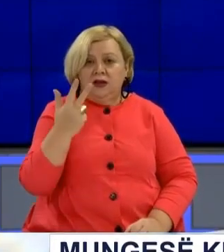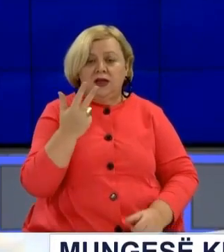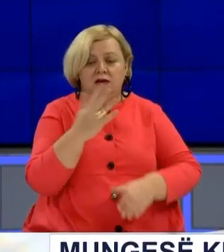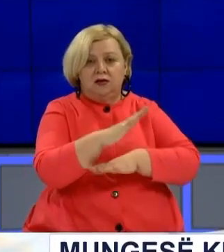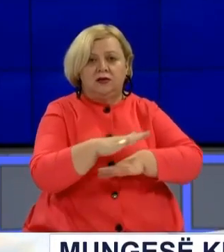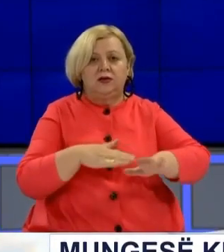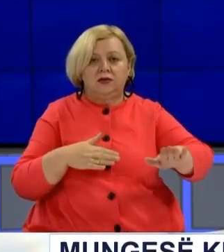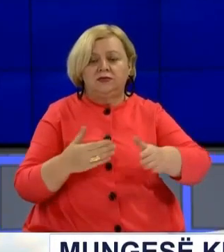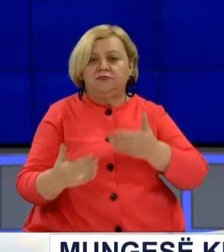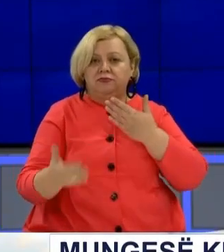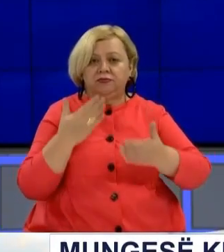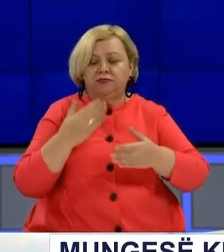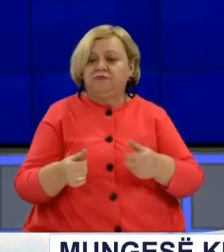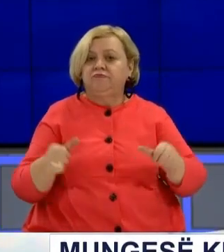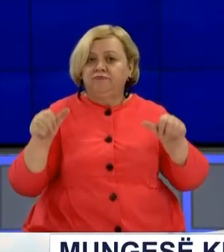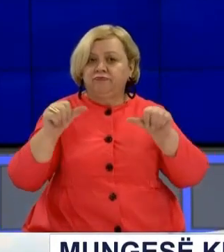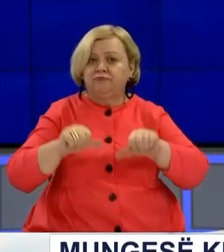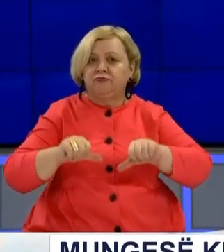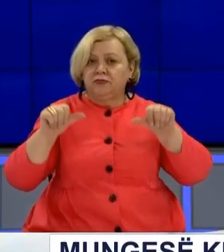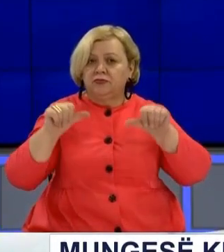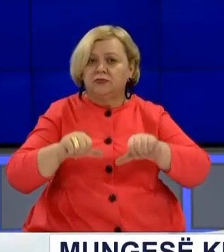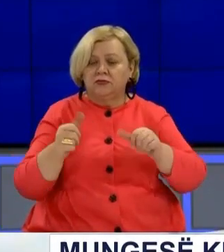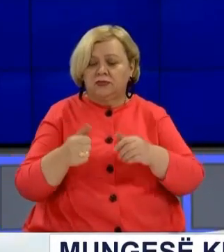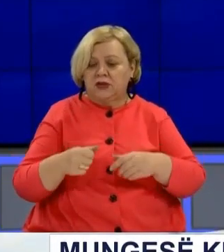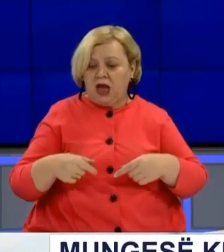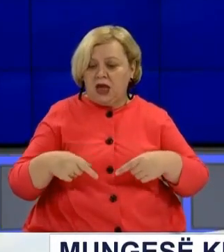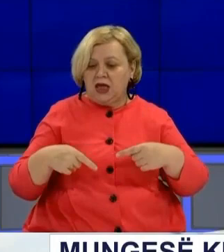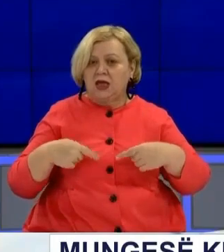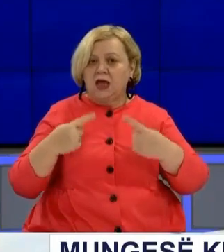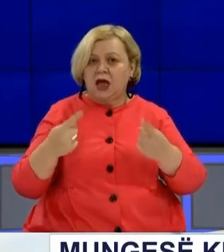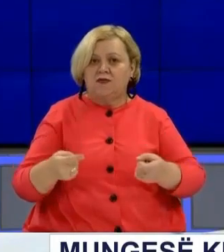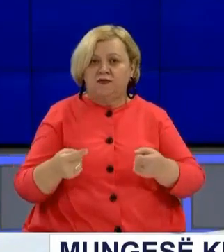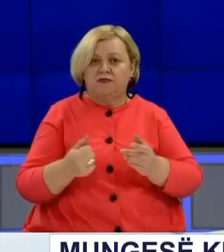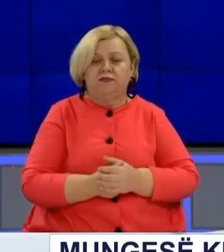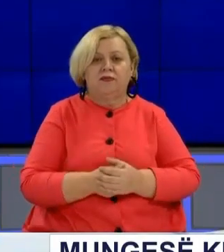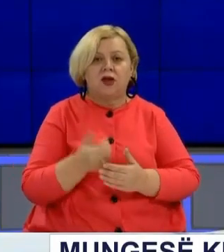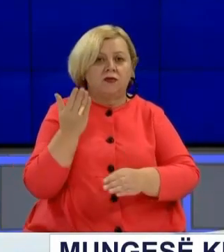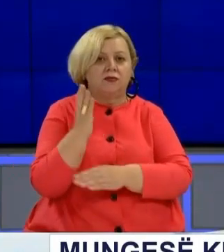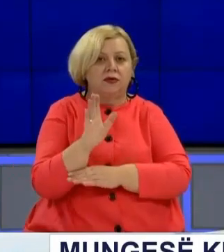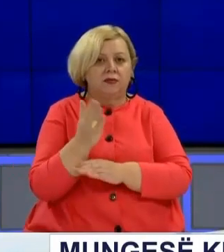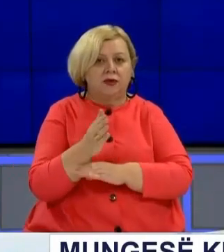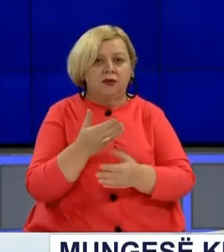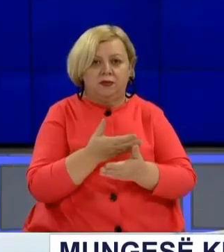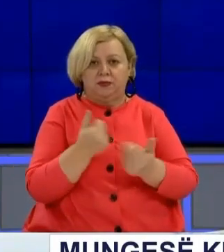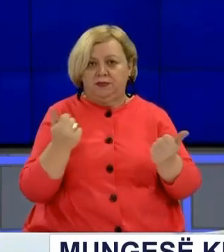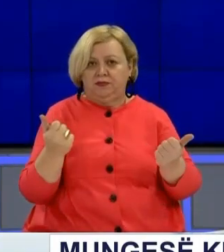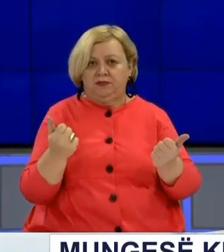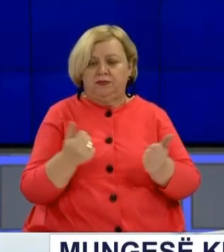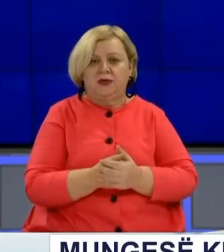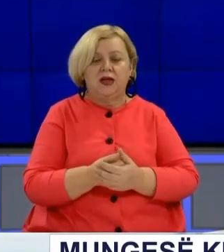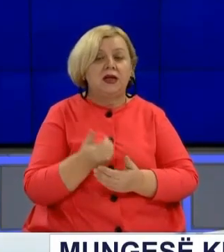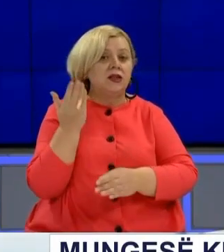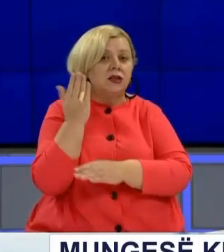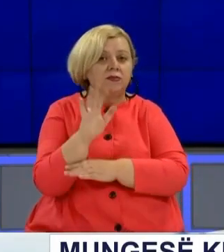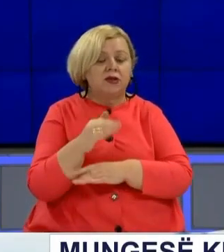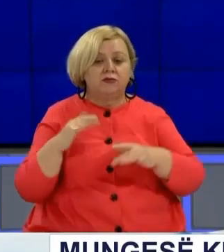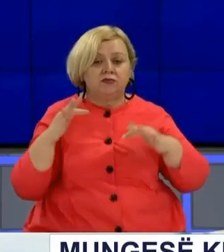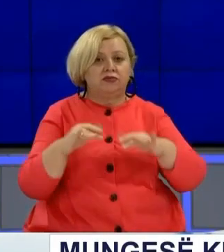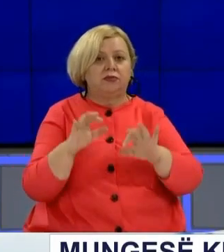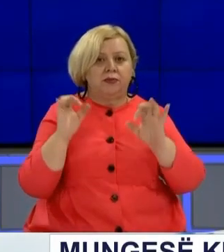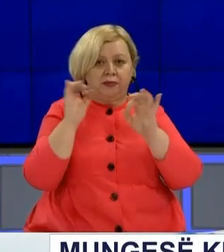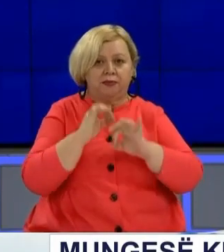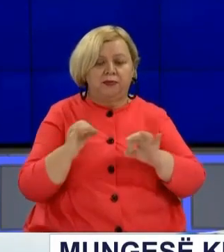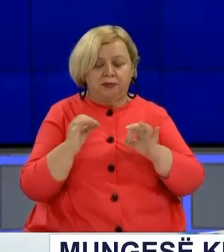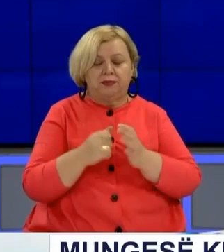kuvendit të Kosovës kanë dështuar të mbahën gjatë kësa jave si pasojë mungesës të kuorumit. Deputetet nuk kanë marë pjes asë në